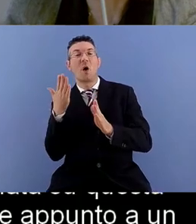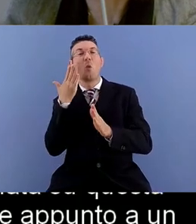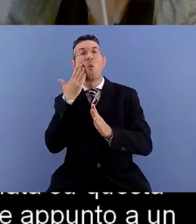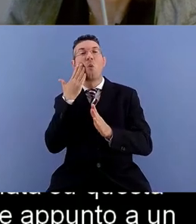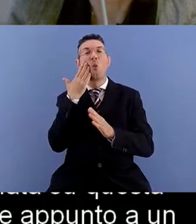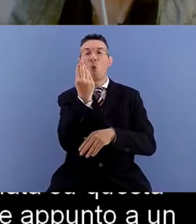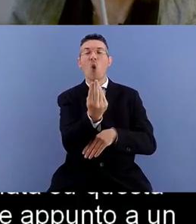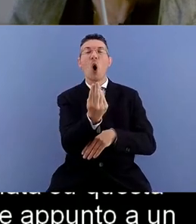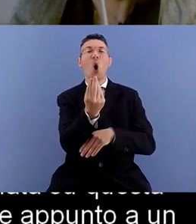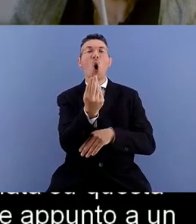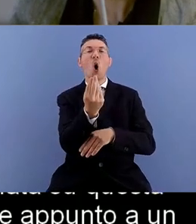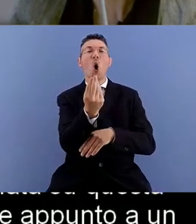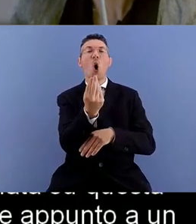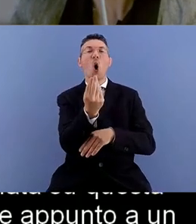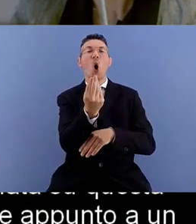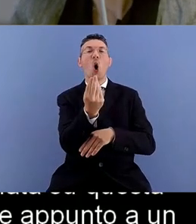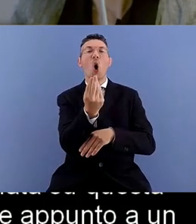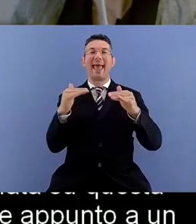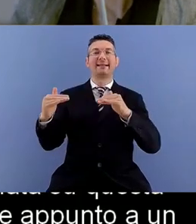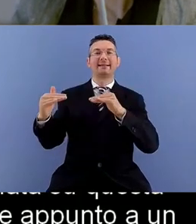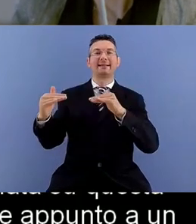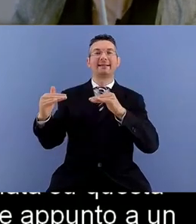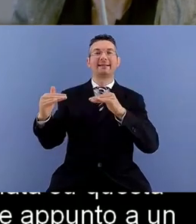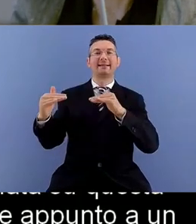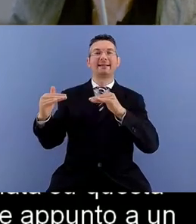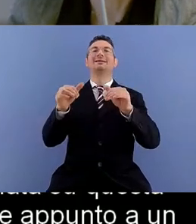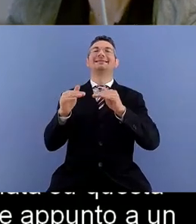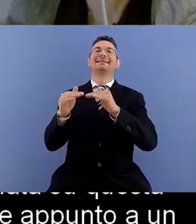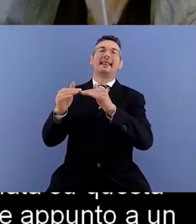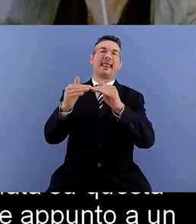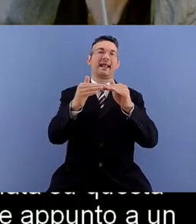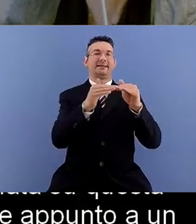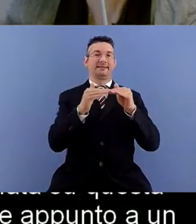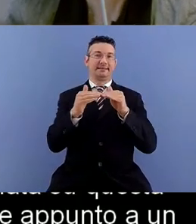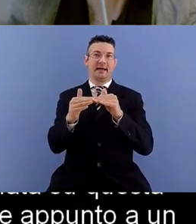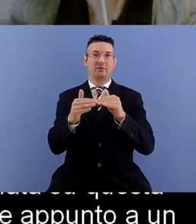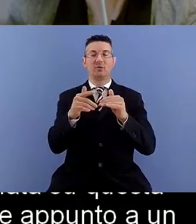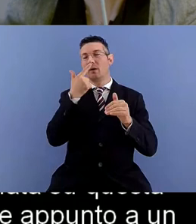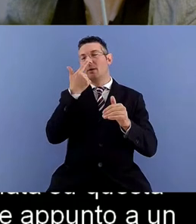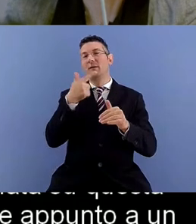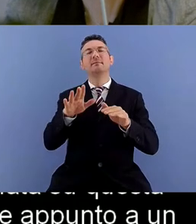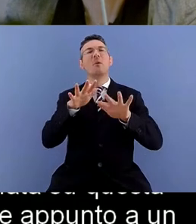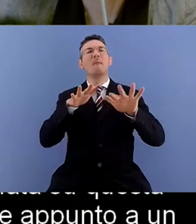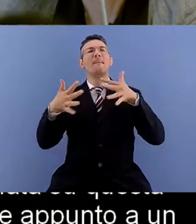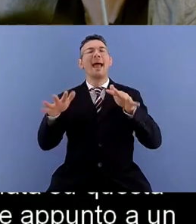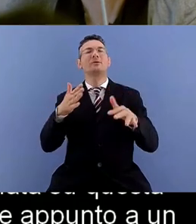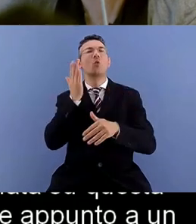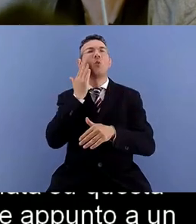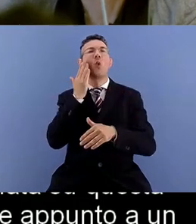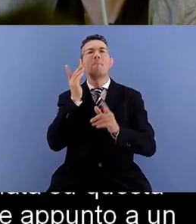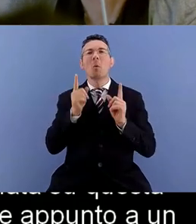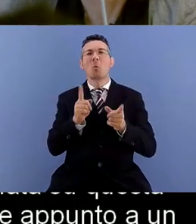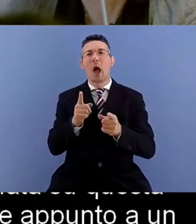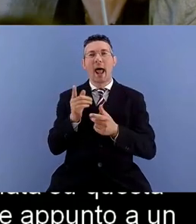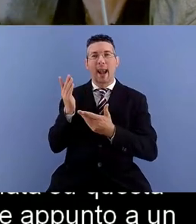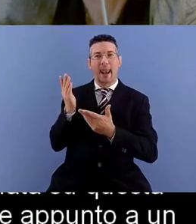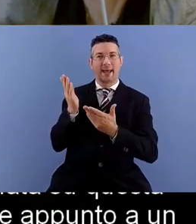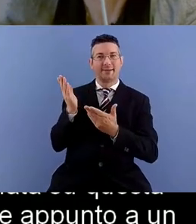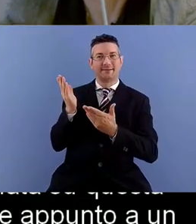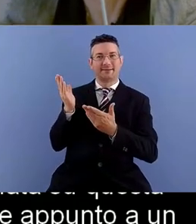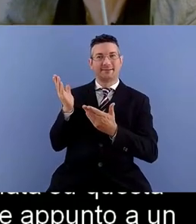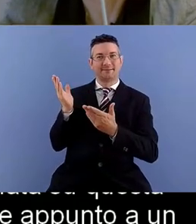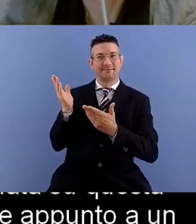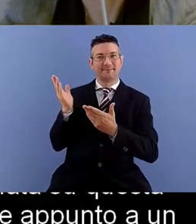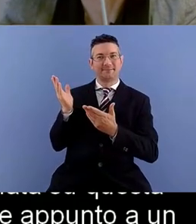standardizzato ma l'uomo medio qual è? L'uomo medio così secondo